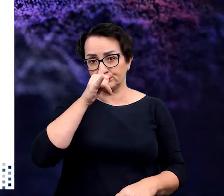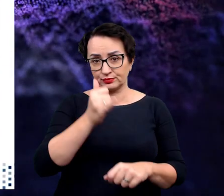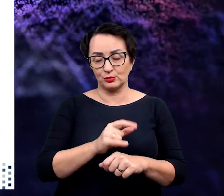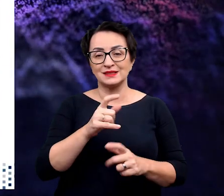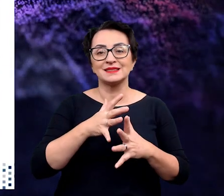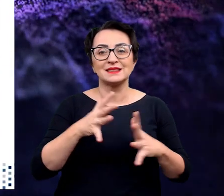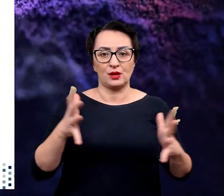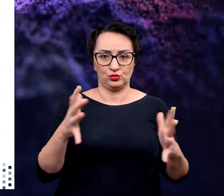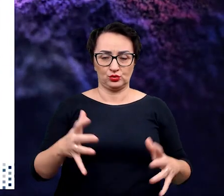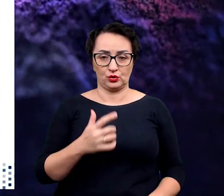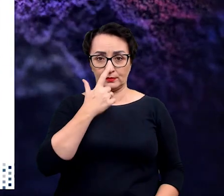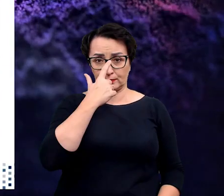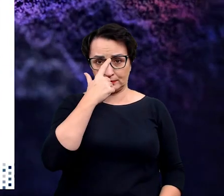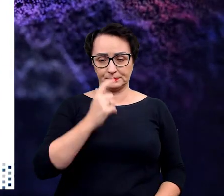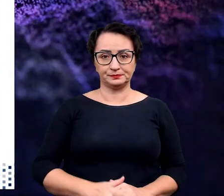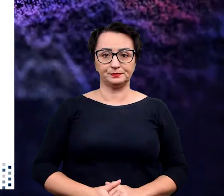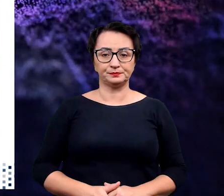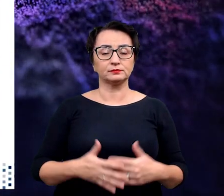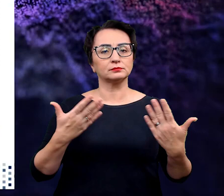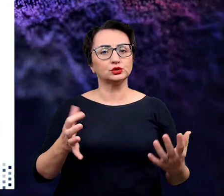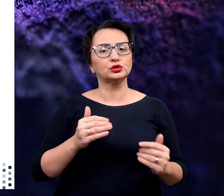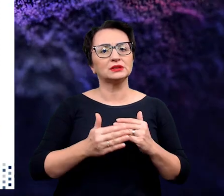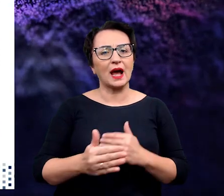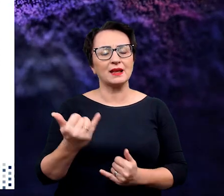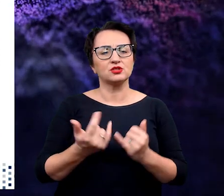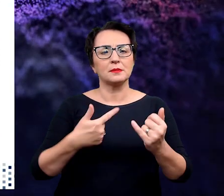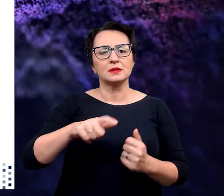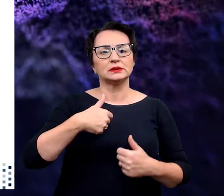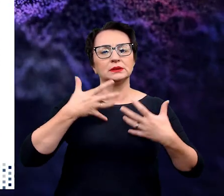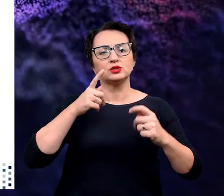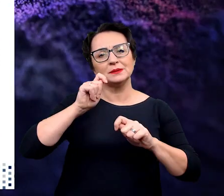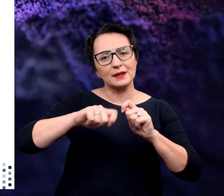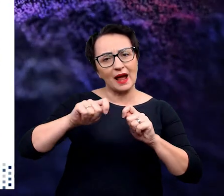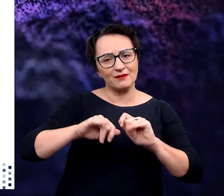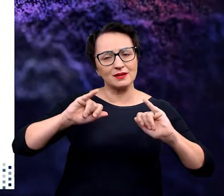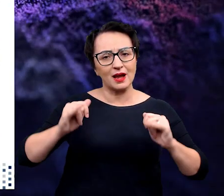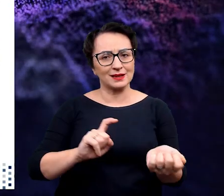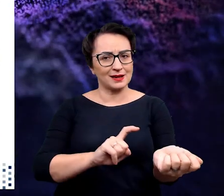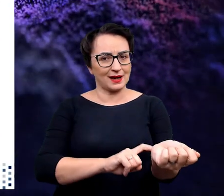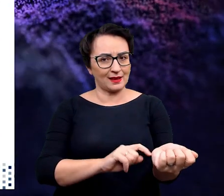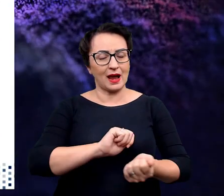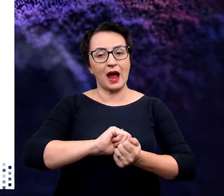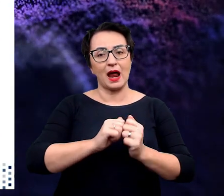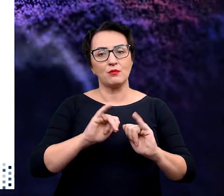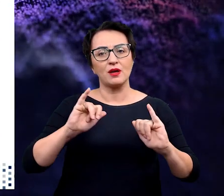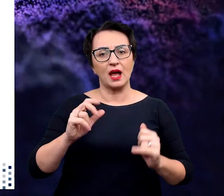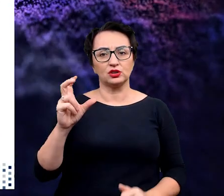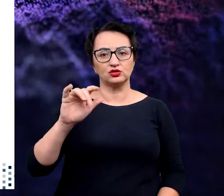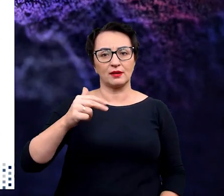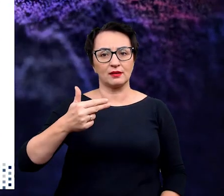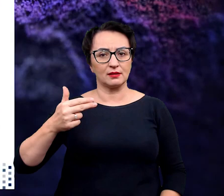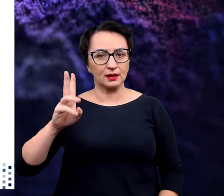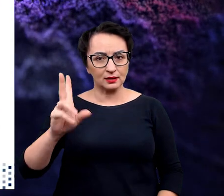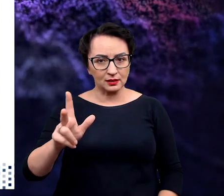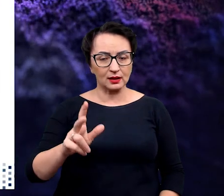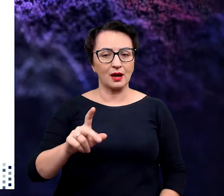w stanie przeanalizować, dlatego, że jest ich aż tyle. I teraz co się dzieje w momencie, kiedy chcemy sprawdzić, jaki gen albo